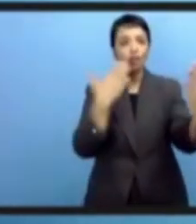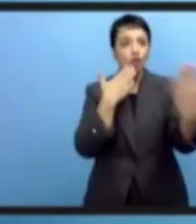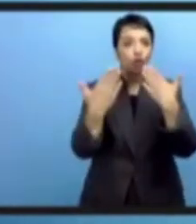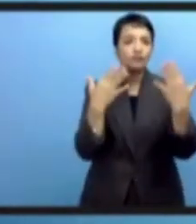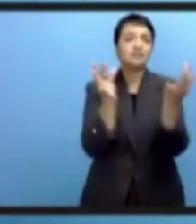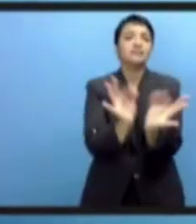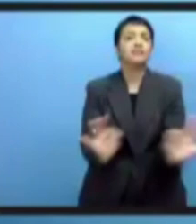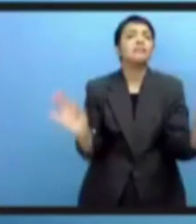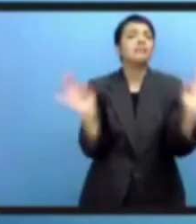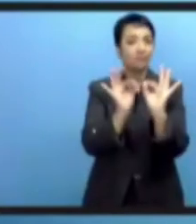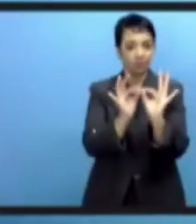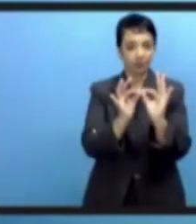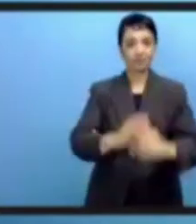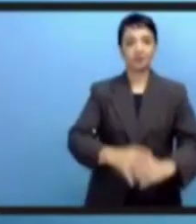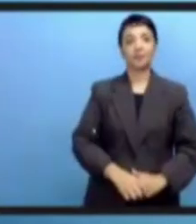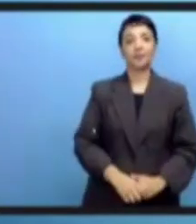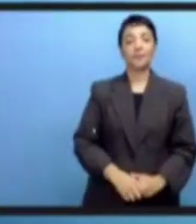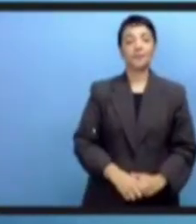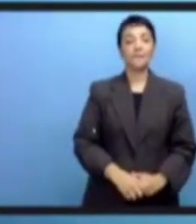мероприятии.